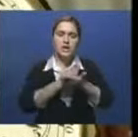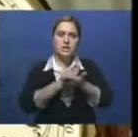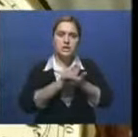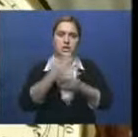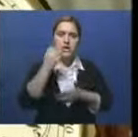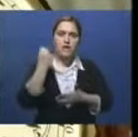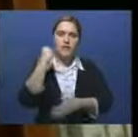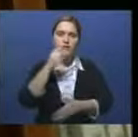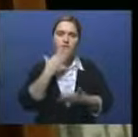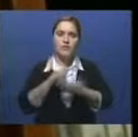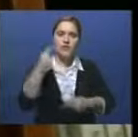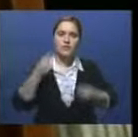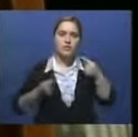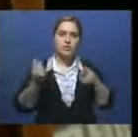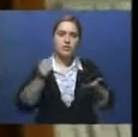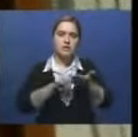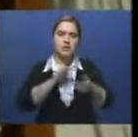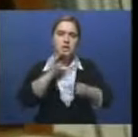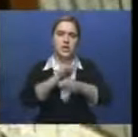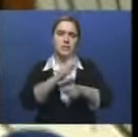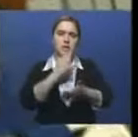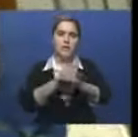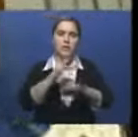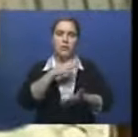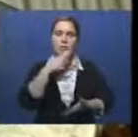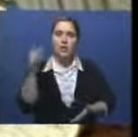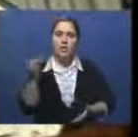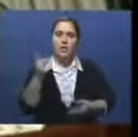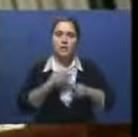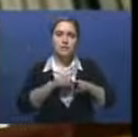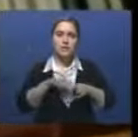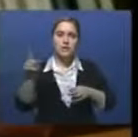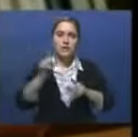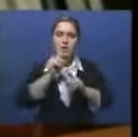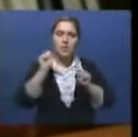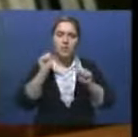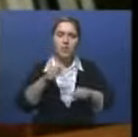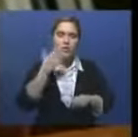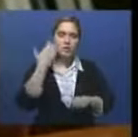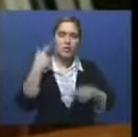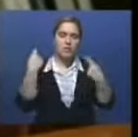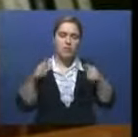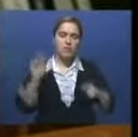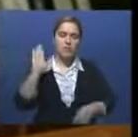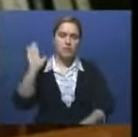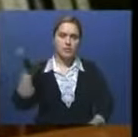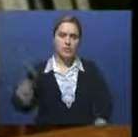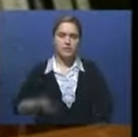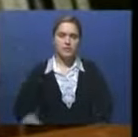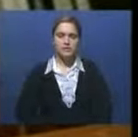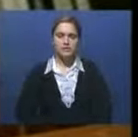свой спор. Сегодня цена их выросла в сотни раз, но организаторы уверены, что уникальный хронограф легко найдет себе нового